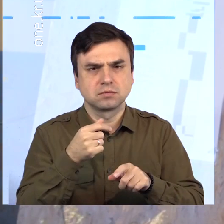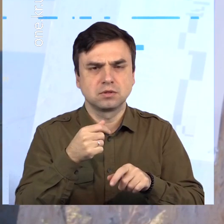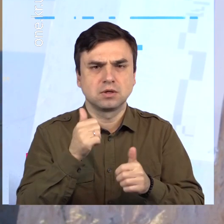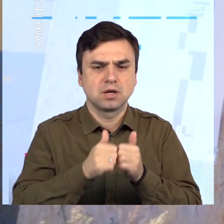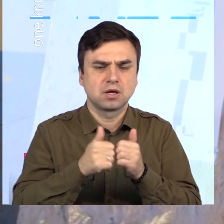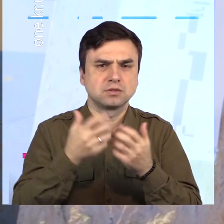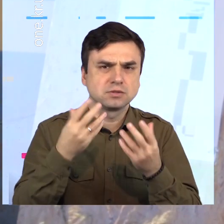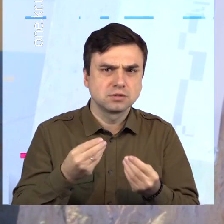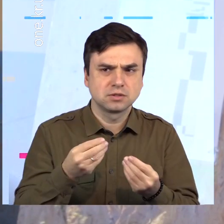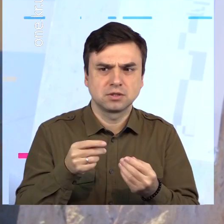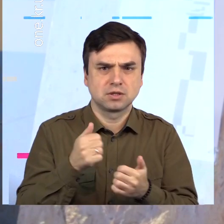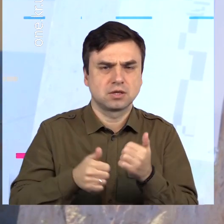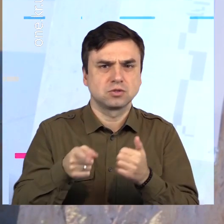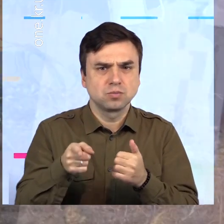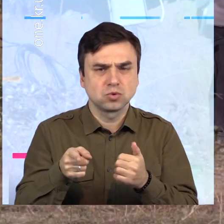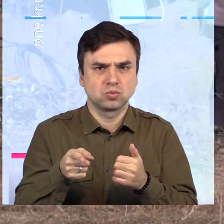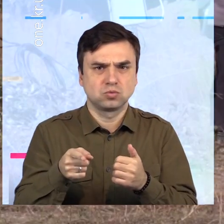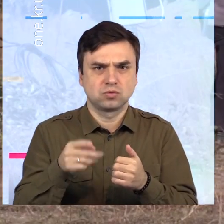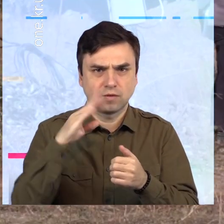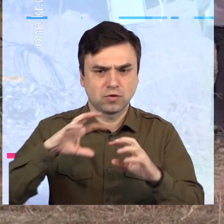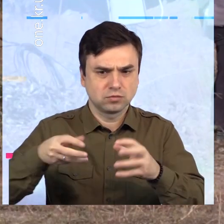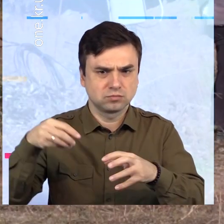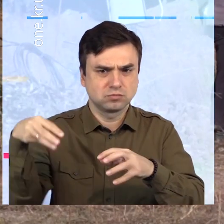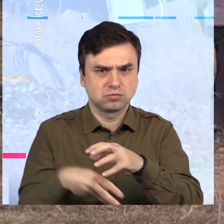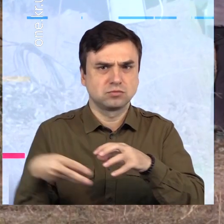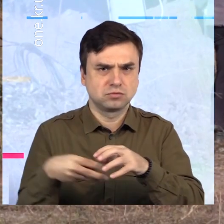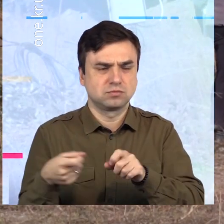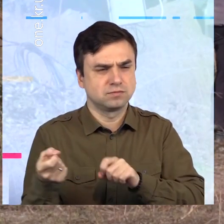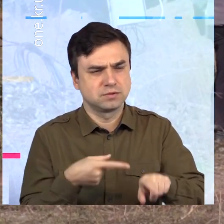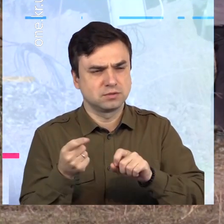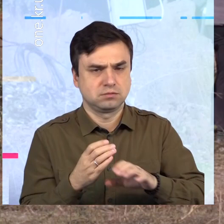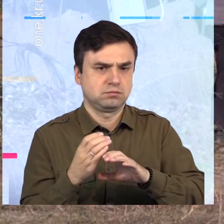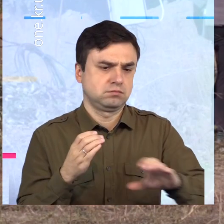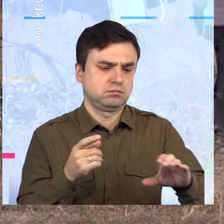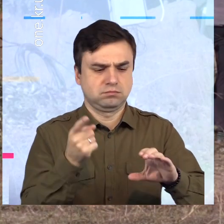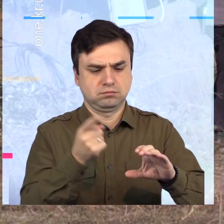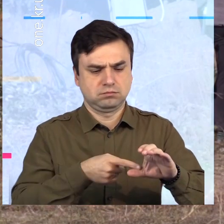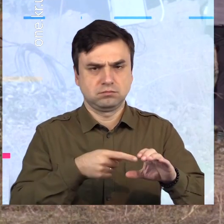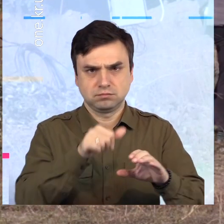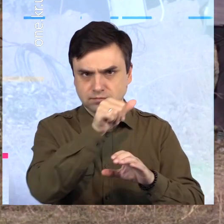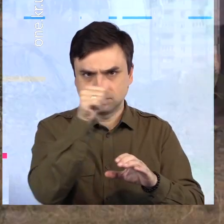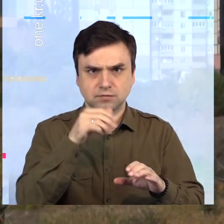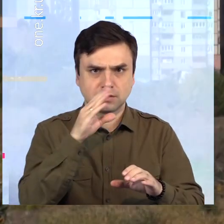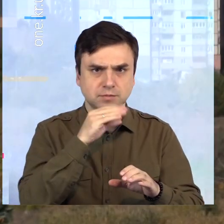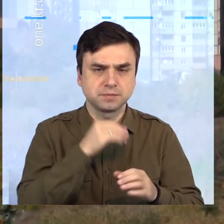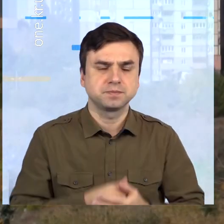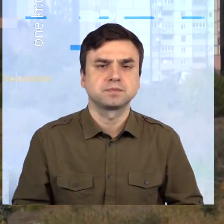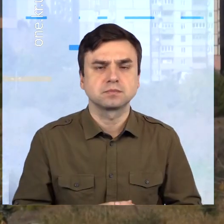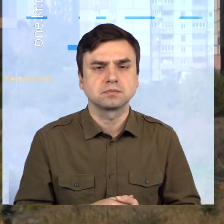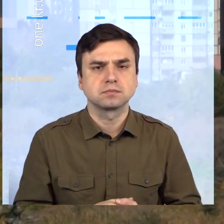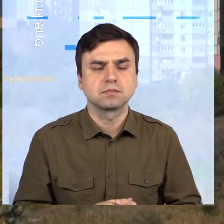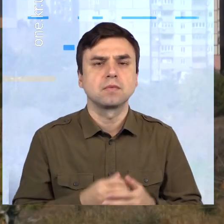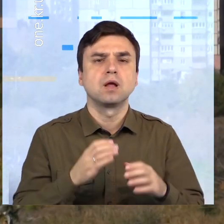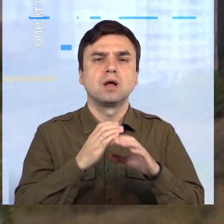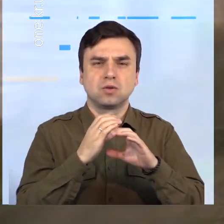щочасу, щохвилини користуються цією системою. Складність виконуваних робіт із заміни застарілих каналізаційних комунікацій на нові пояснюється